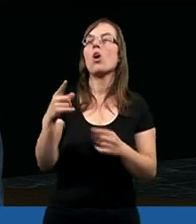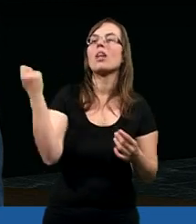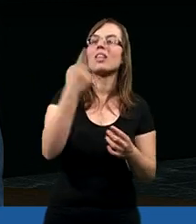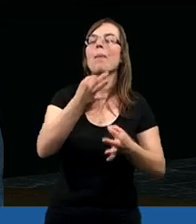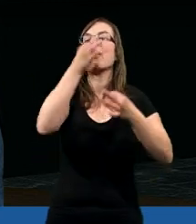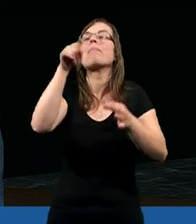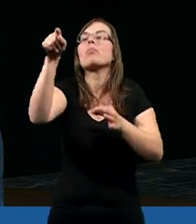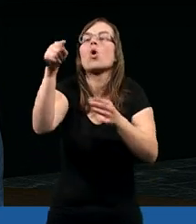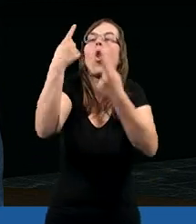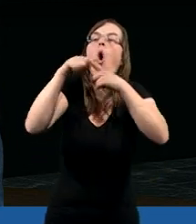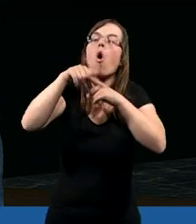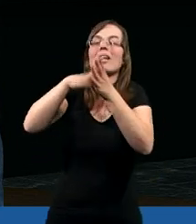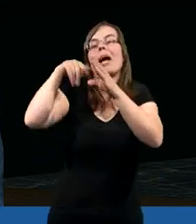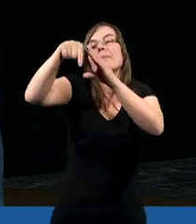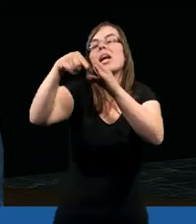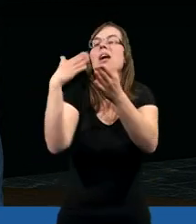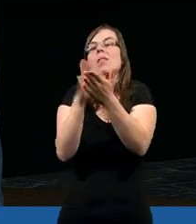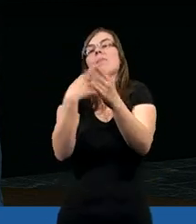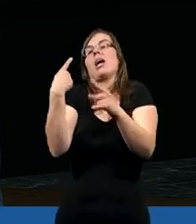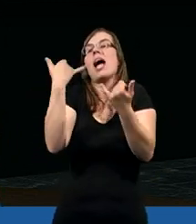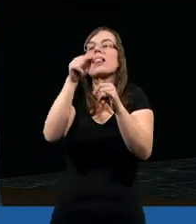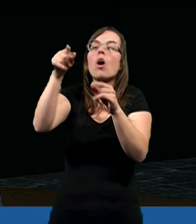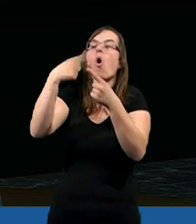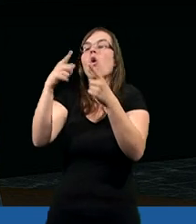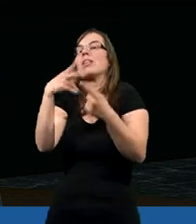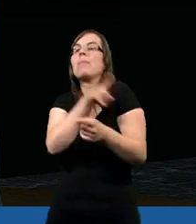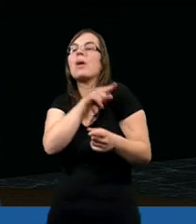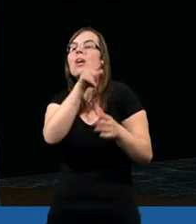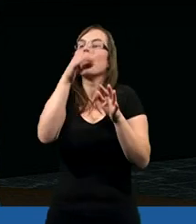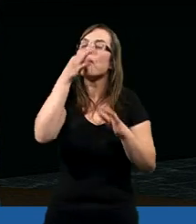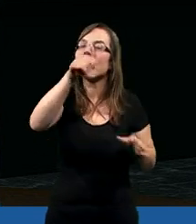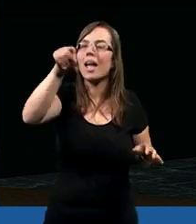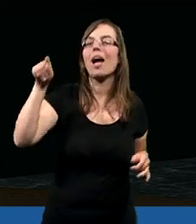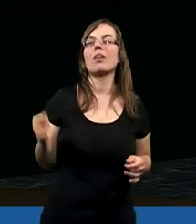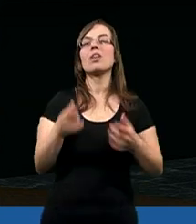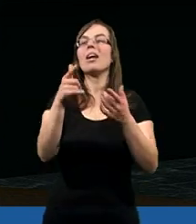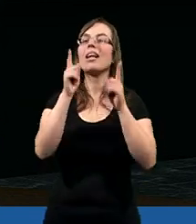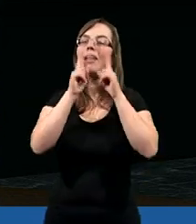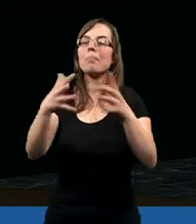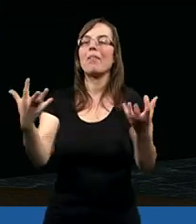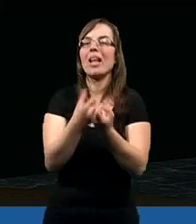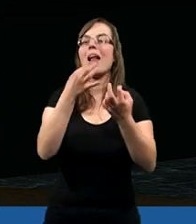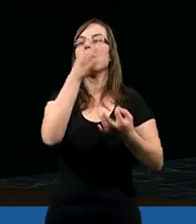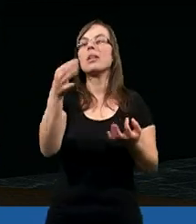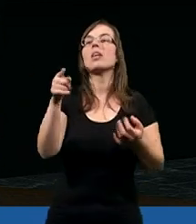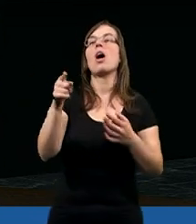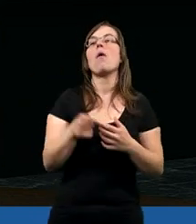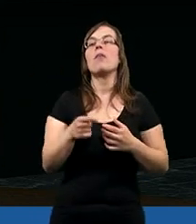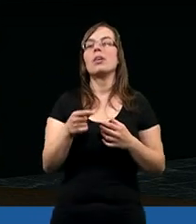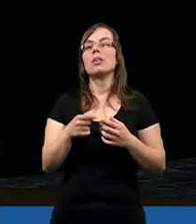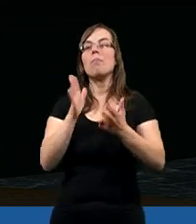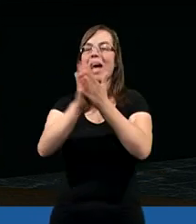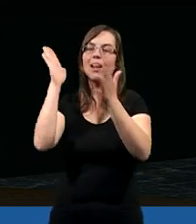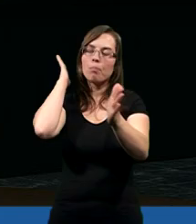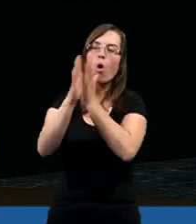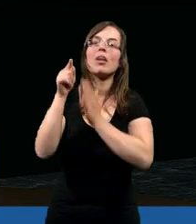to należałoby spytać ten kościół. Więc my najprościej możemy znaleźć prawdę i wytłumaczyć sobie pytając